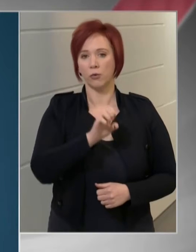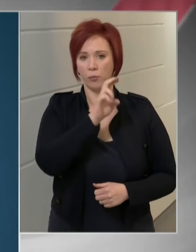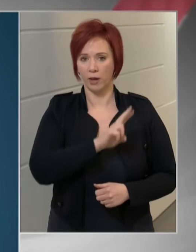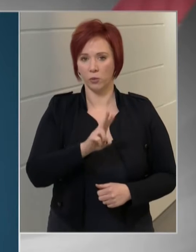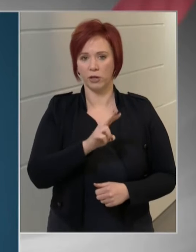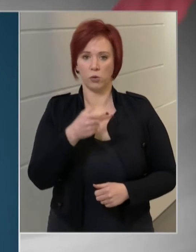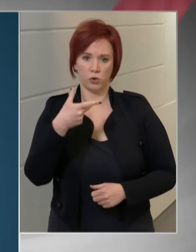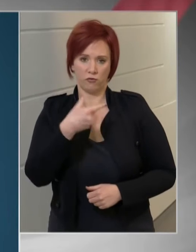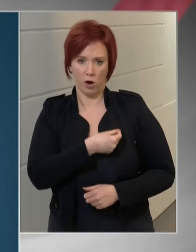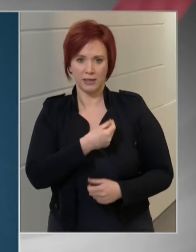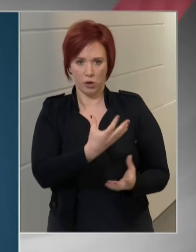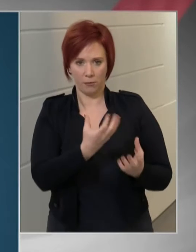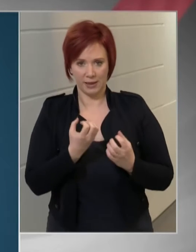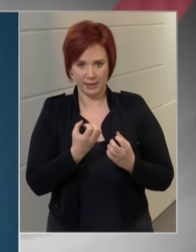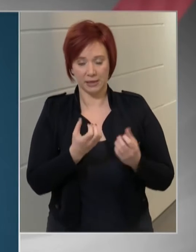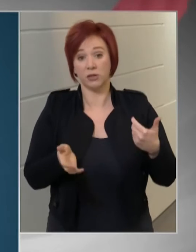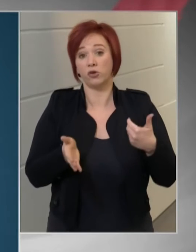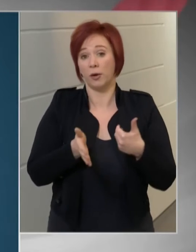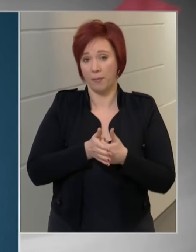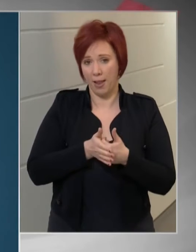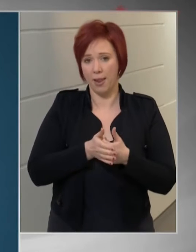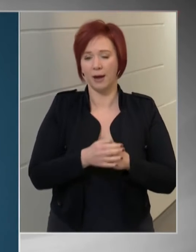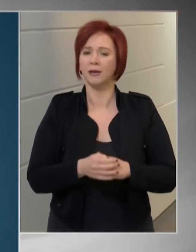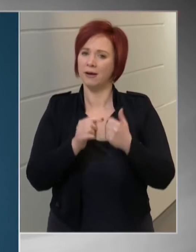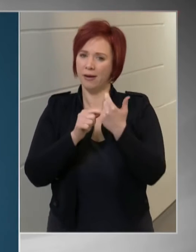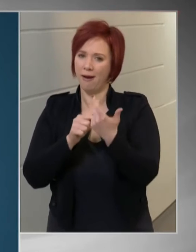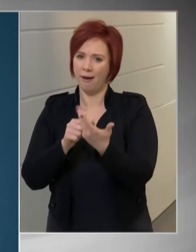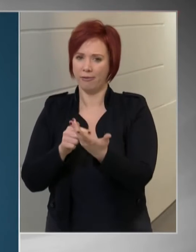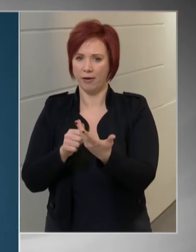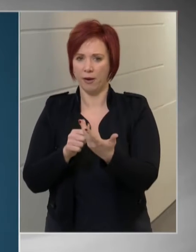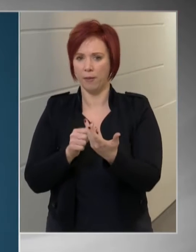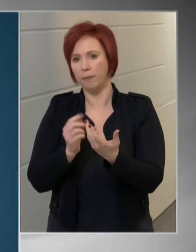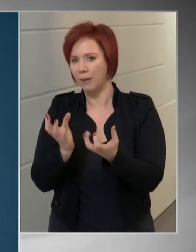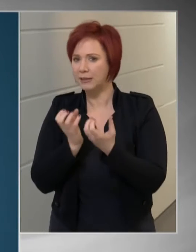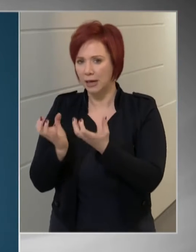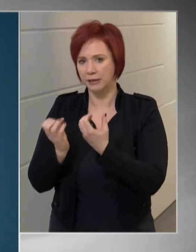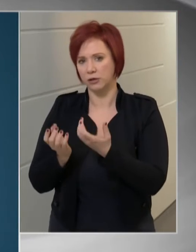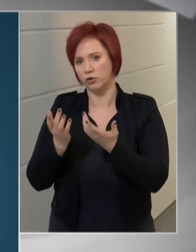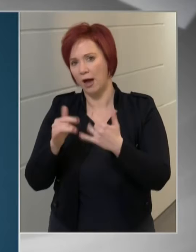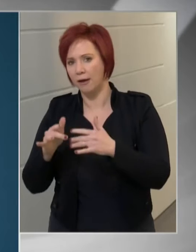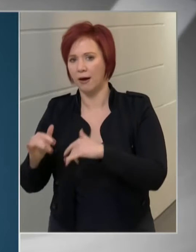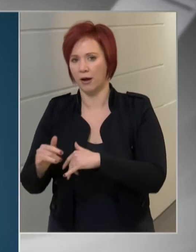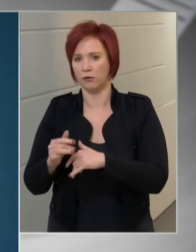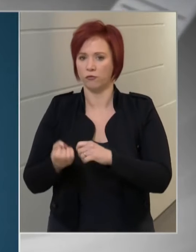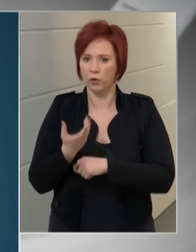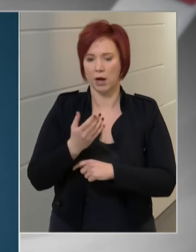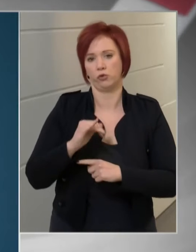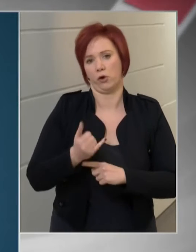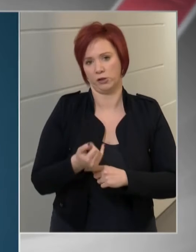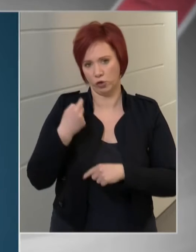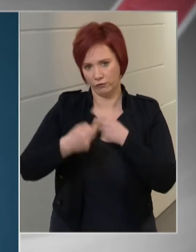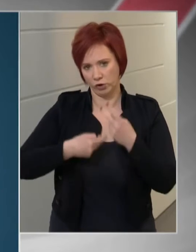Uniós vakcina beszerzéseken túl egyéb forrásokat, beszerzési forrásokat is